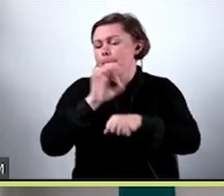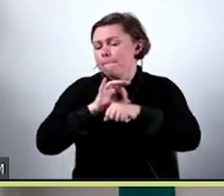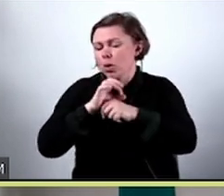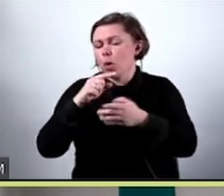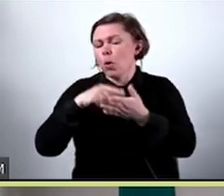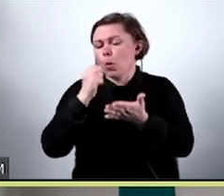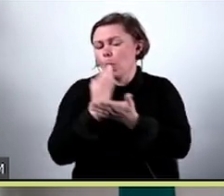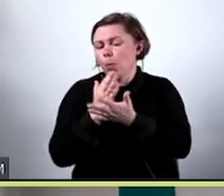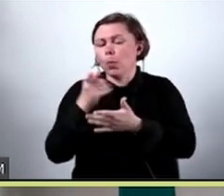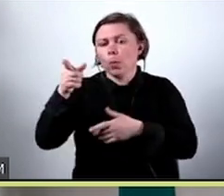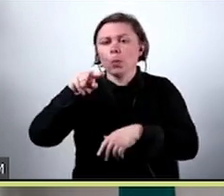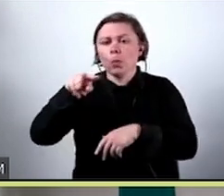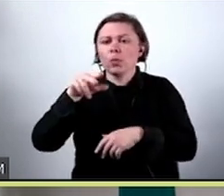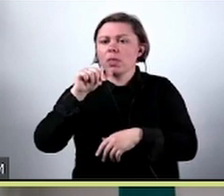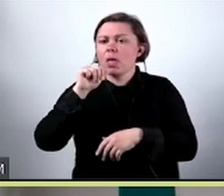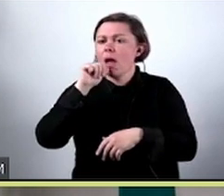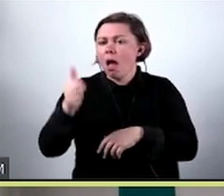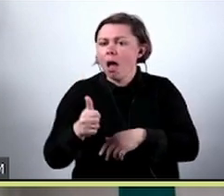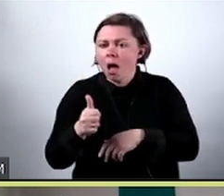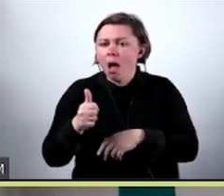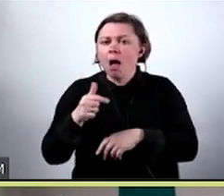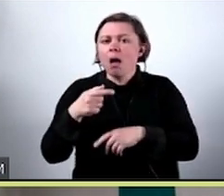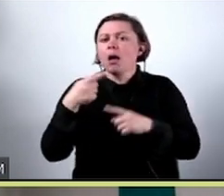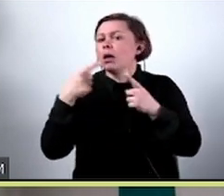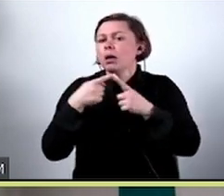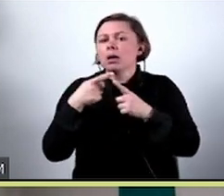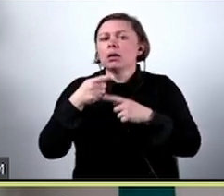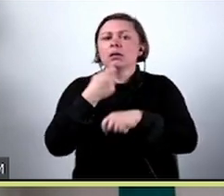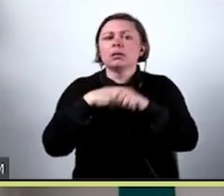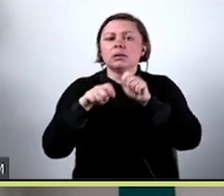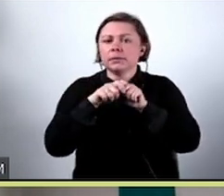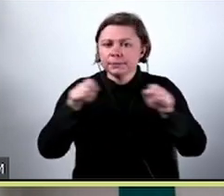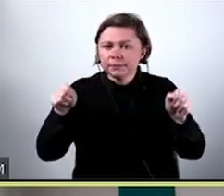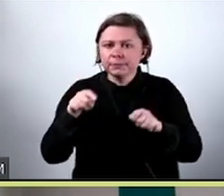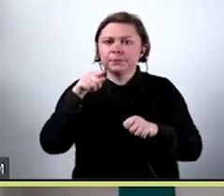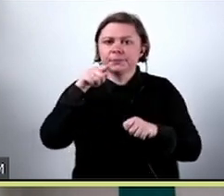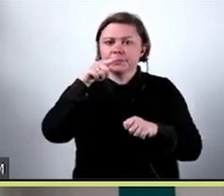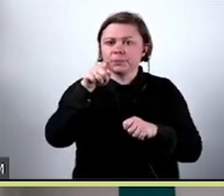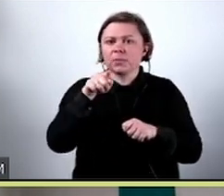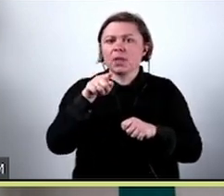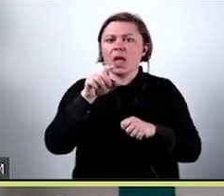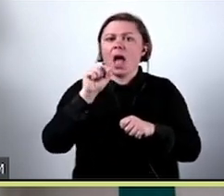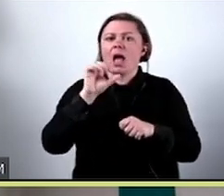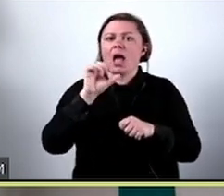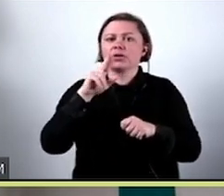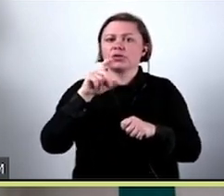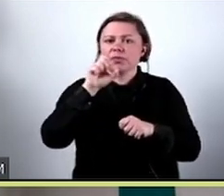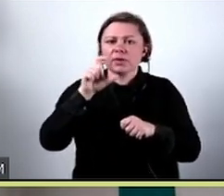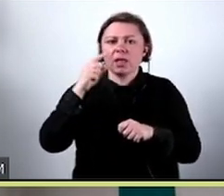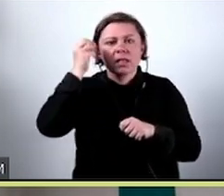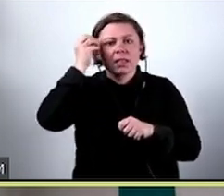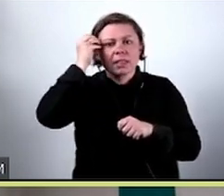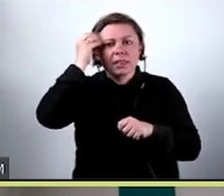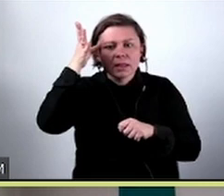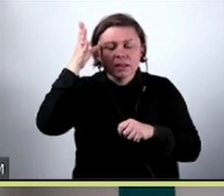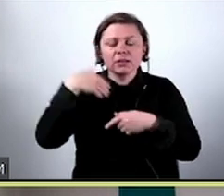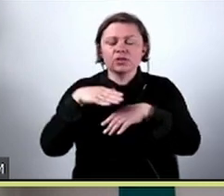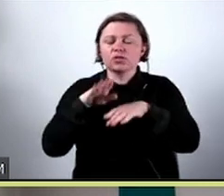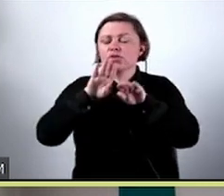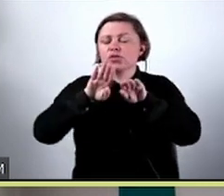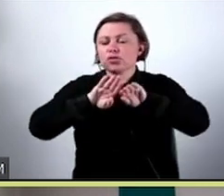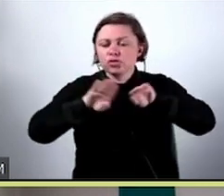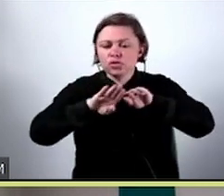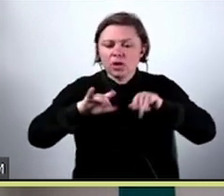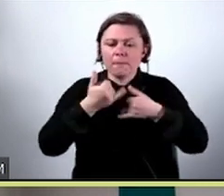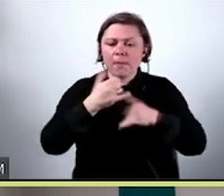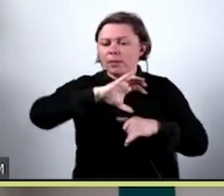Europejskiej dotyczący systemów Artificial Intelligence, który po pierwsze dzieli systemem na różne kategorie niższego i